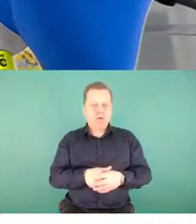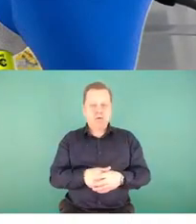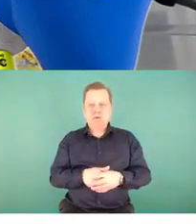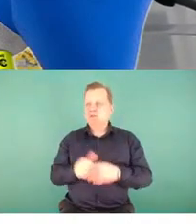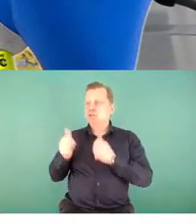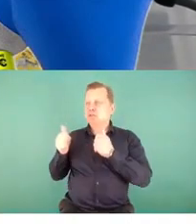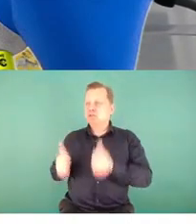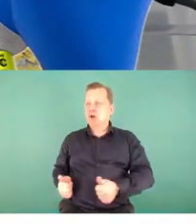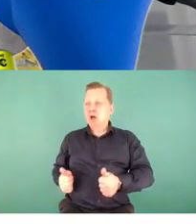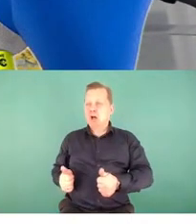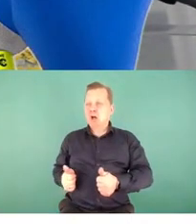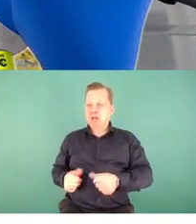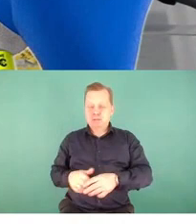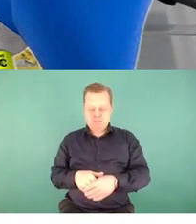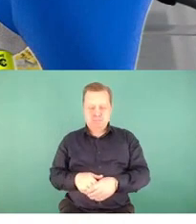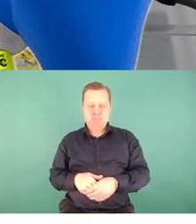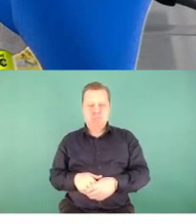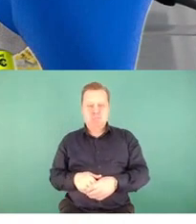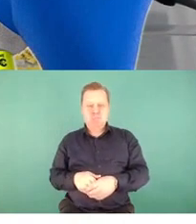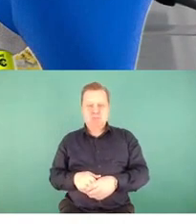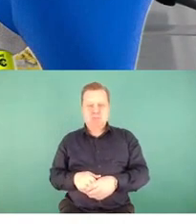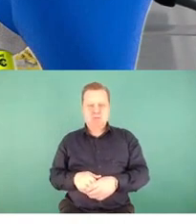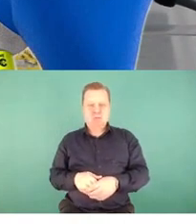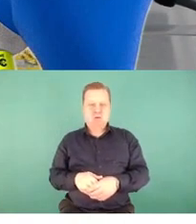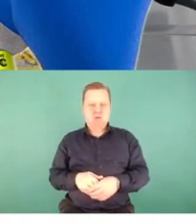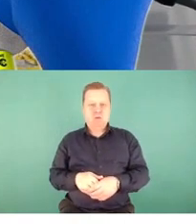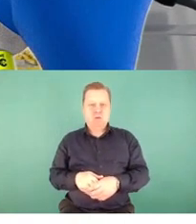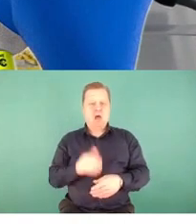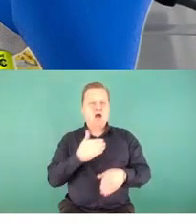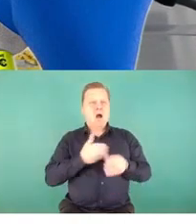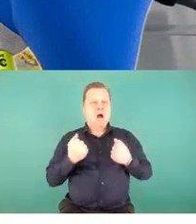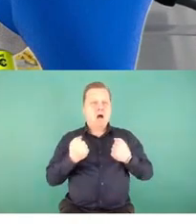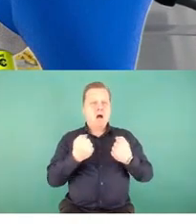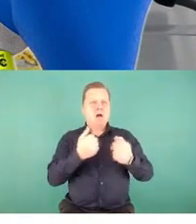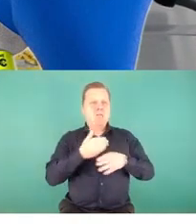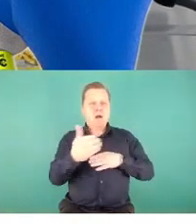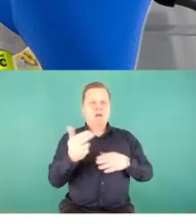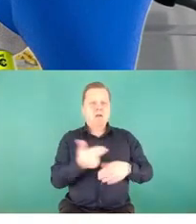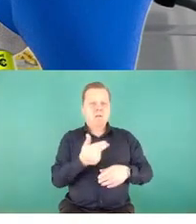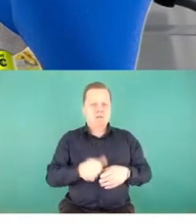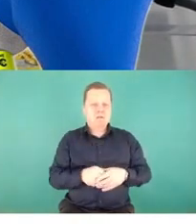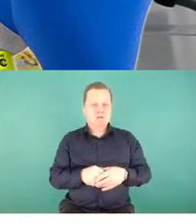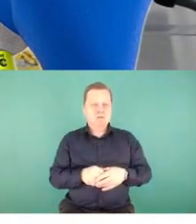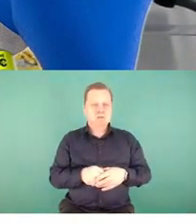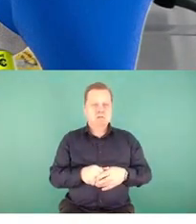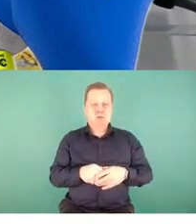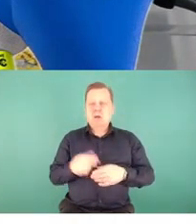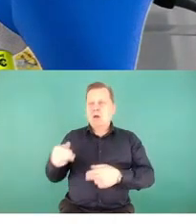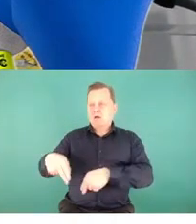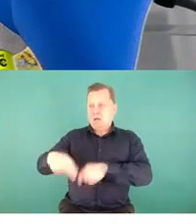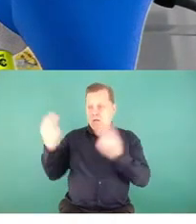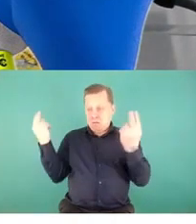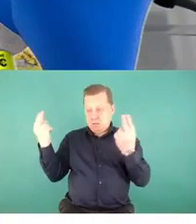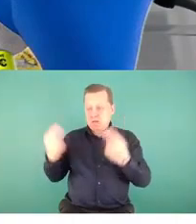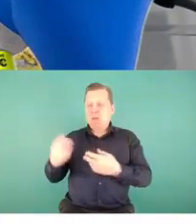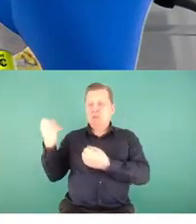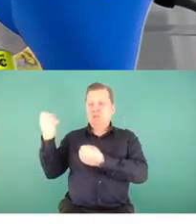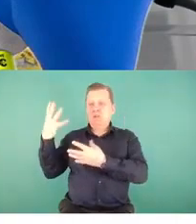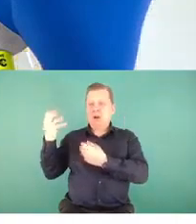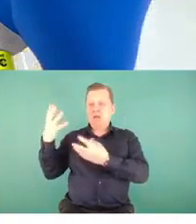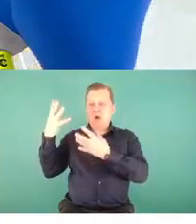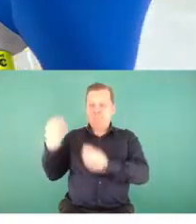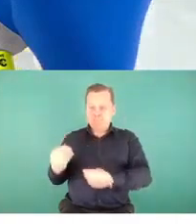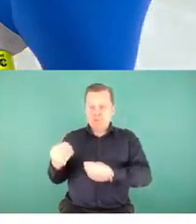Stop! I kiedy możemy jechać dalej? Jak się szlapan otworzy i nie będą migać światełka.